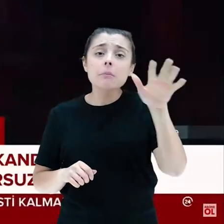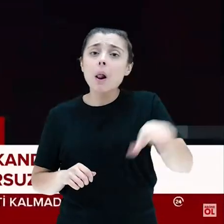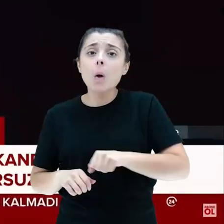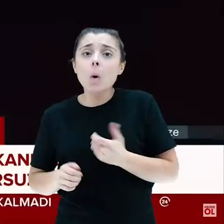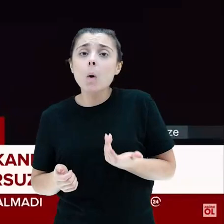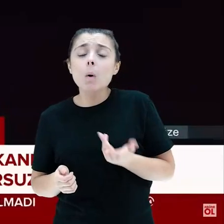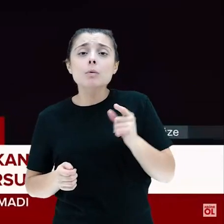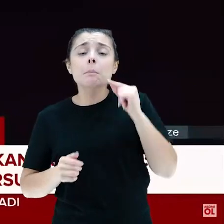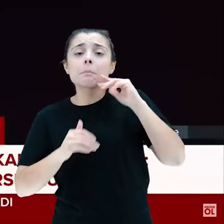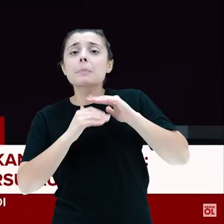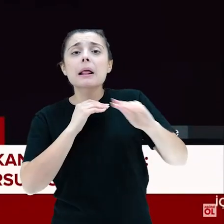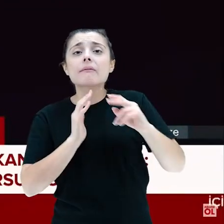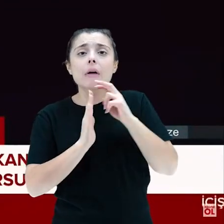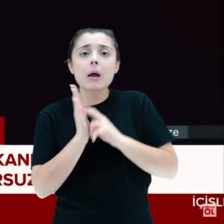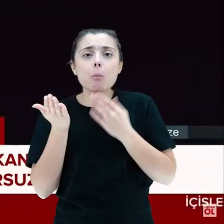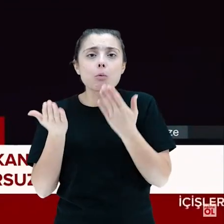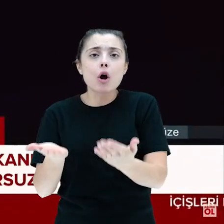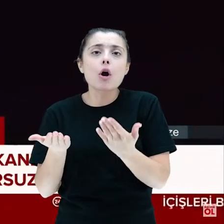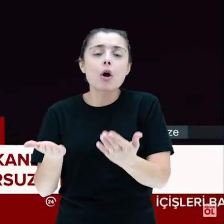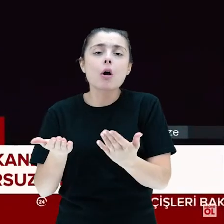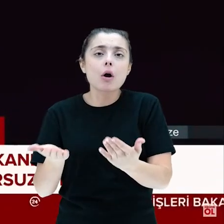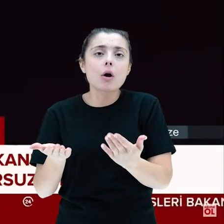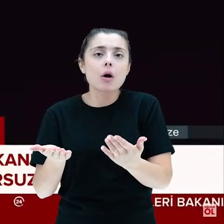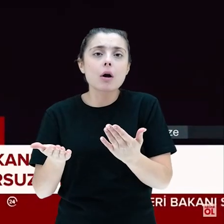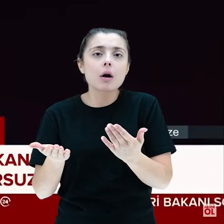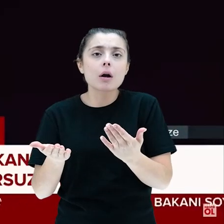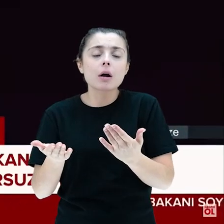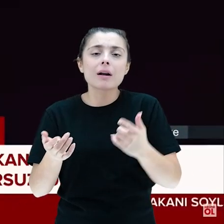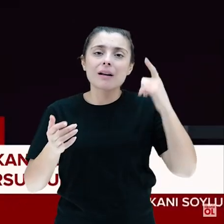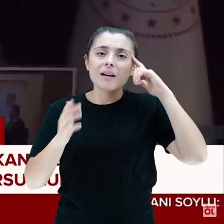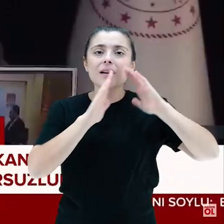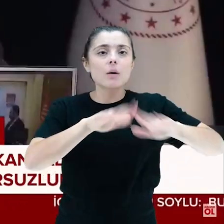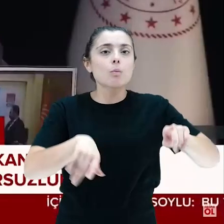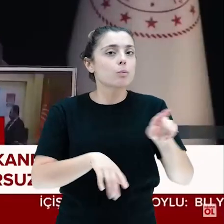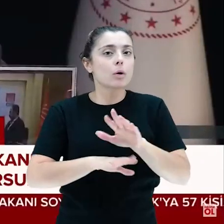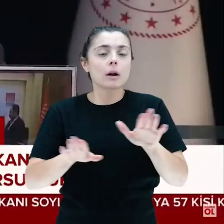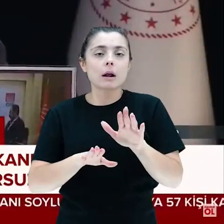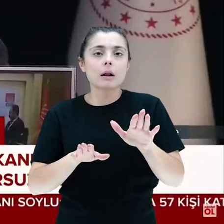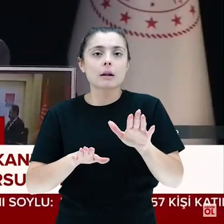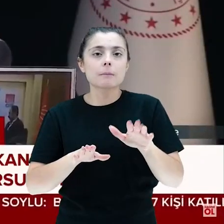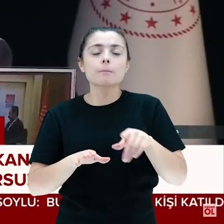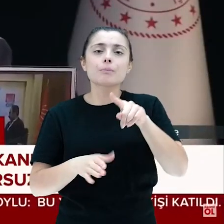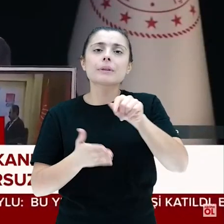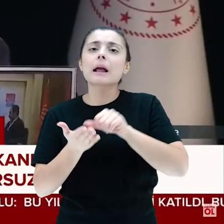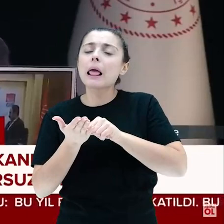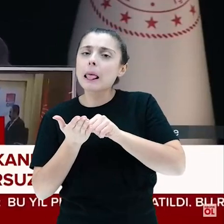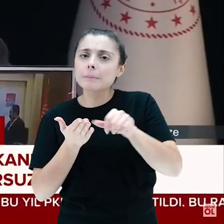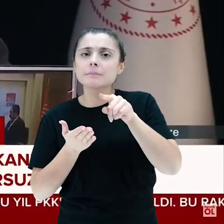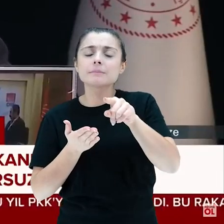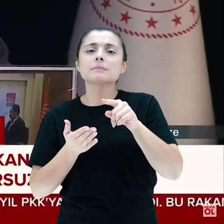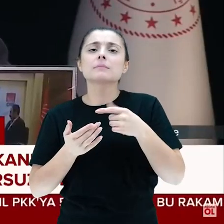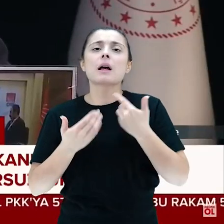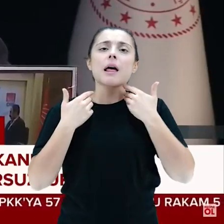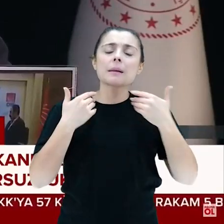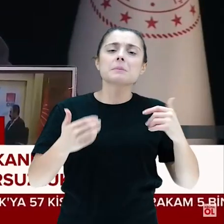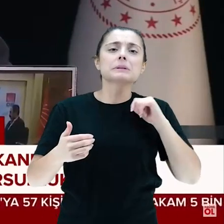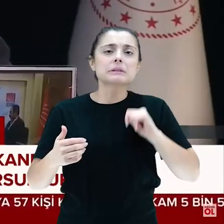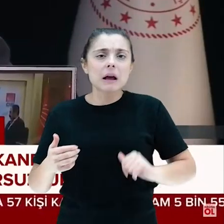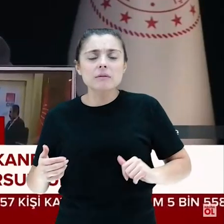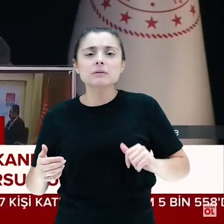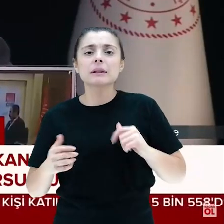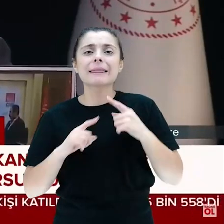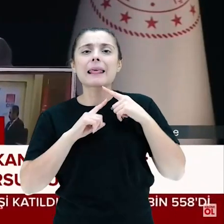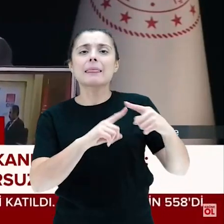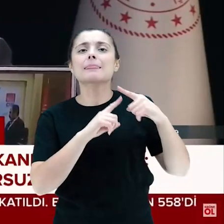Kimden alıyorsun bunları? Bu parayı kimden alıyorsun? Bu milletin verdiği vergilerden alıyorsun. Gökku Bey'i başa yıkmak öyle olmaz. Soracağım, onların